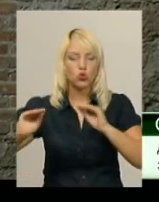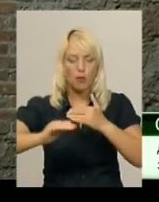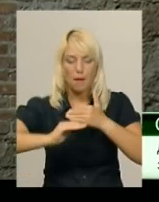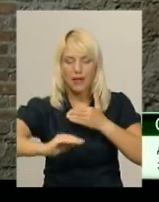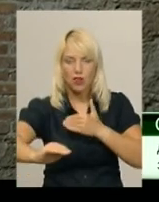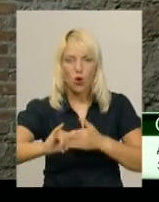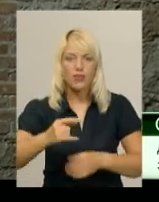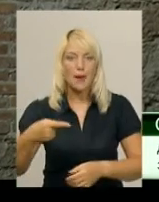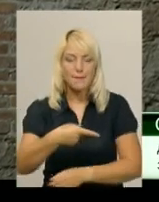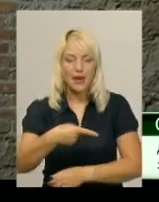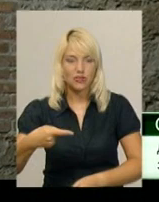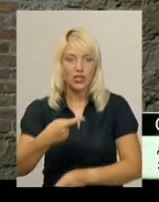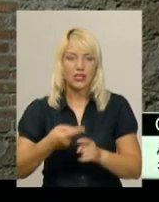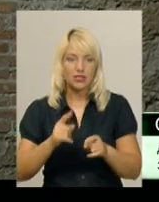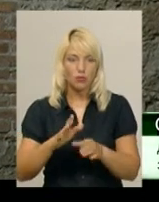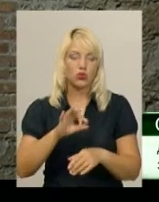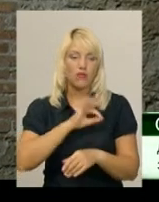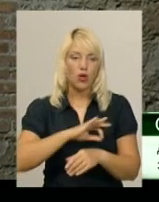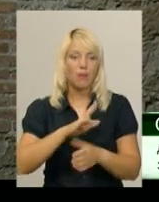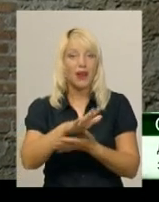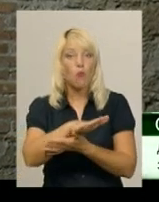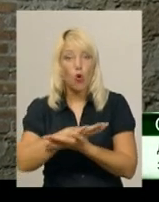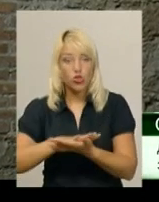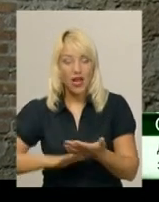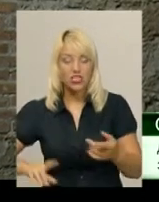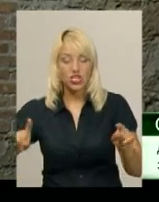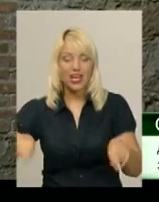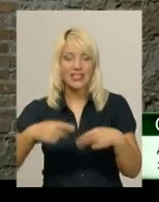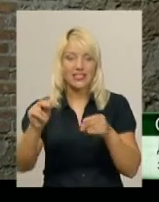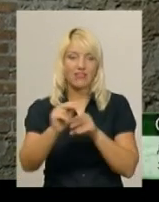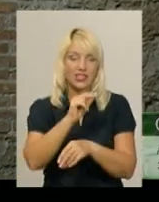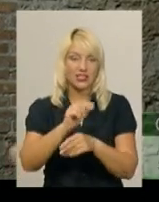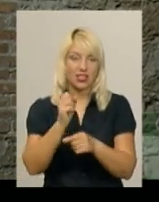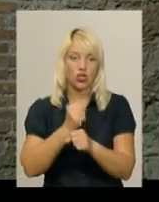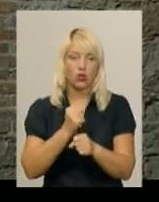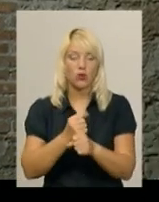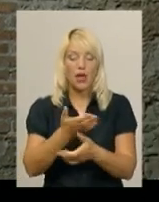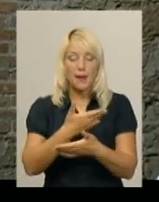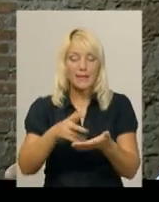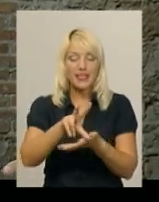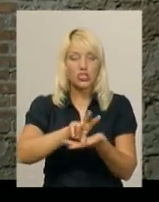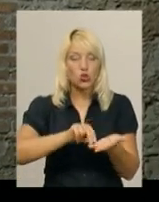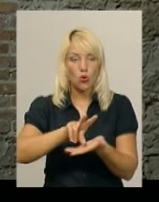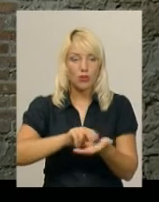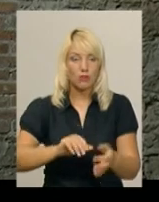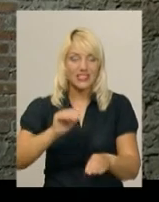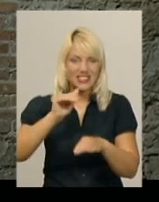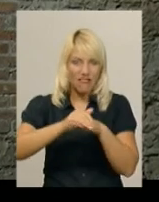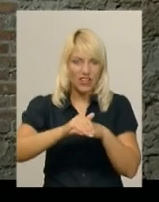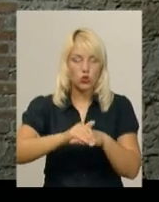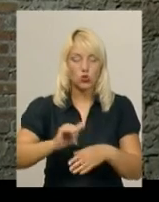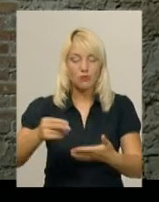поверсі. І це буде використано при подальших реставраційних роботах. Ми її скопіюємо, ми її зафіксуємо,